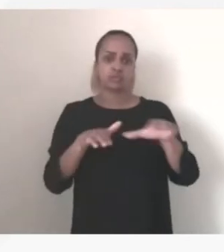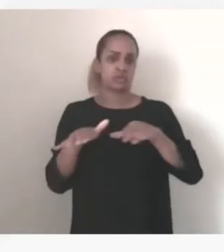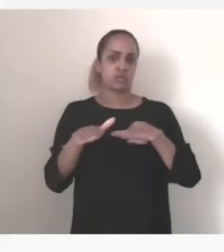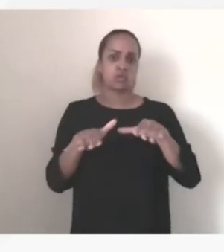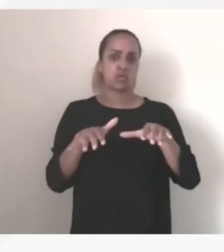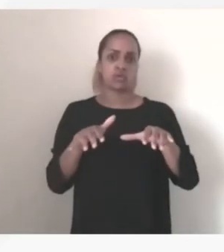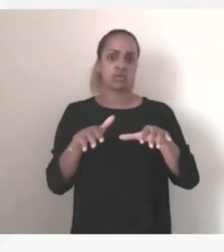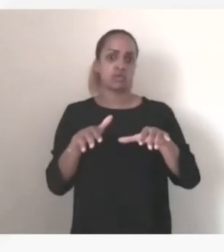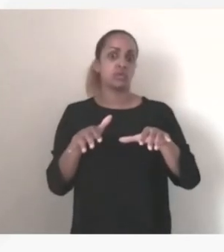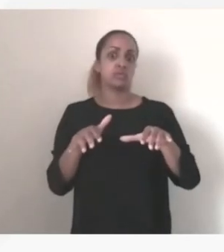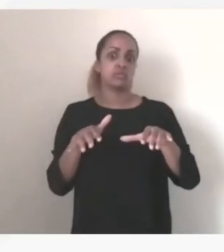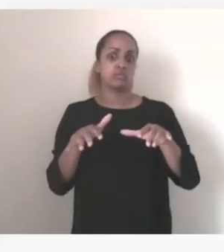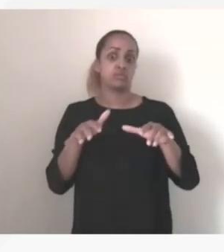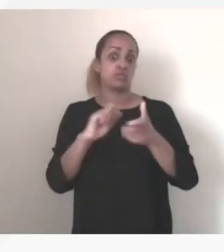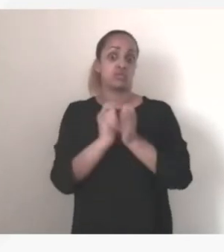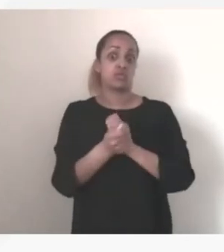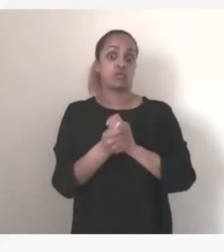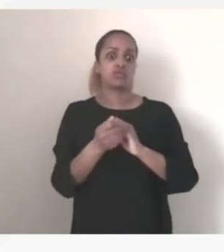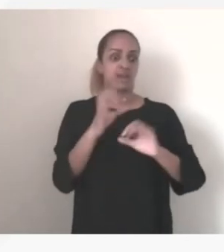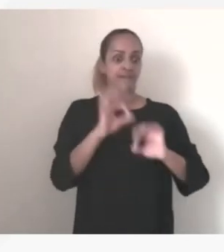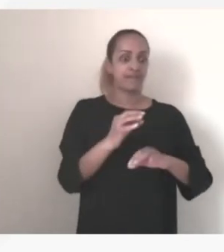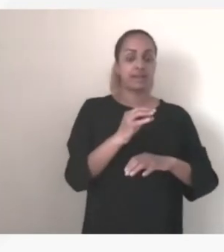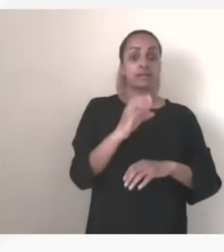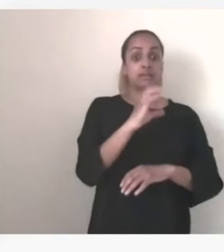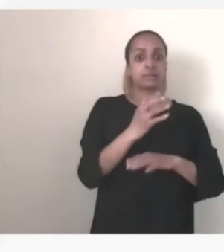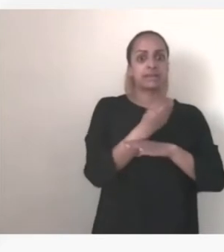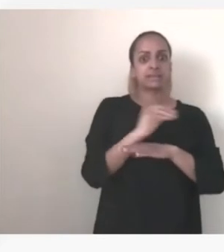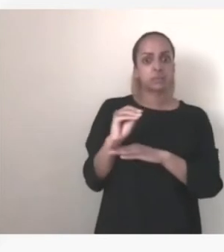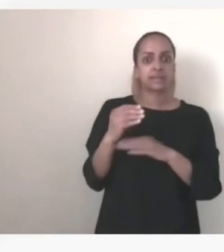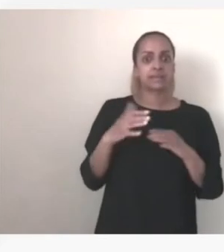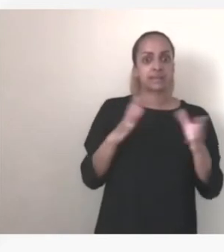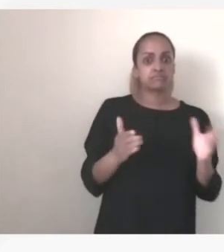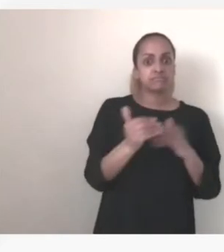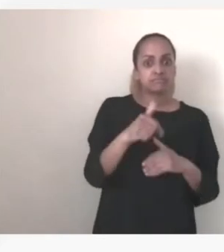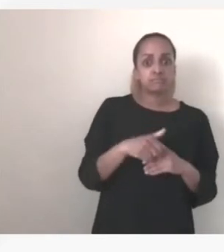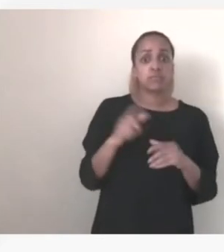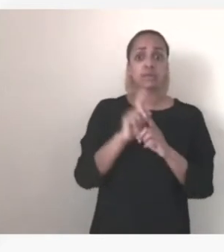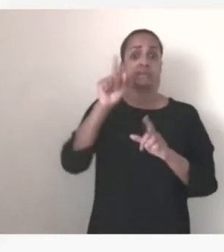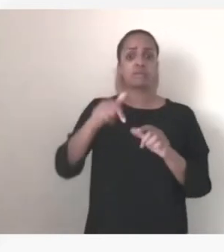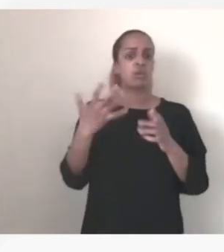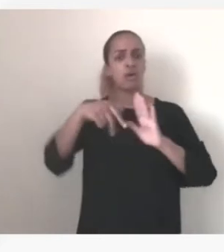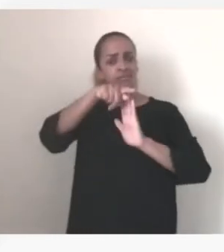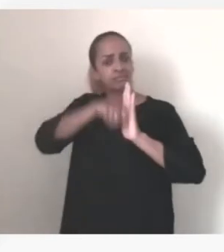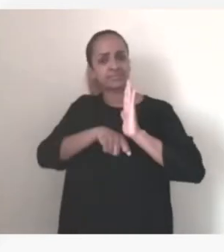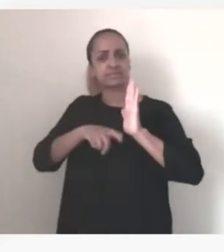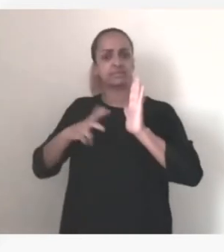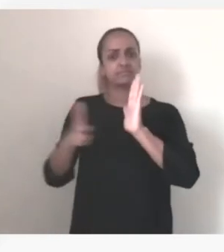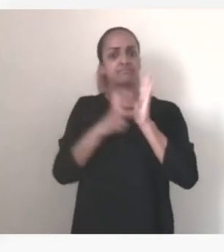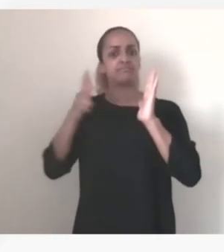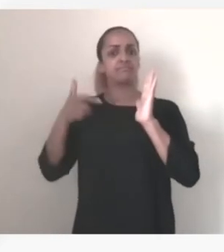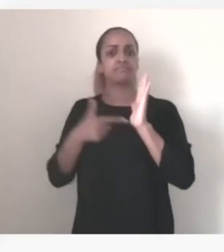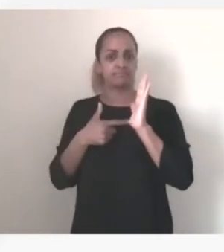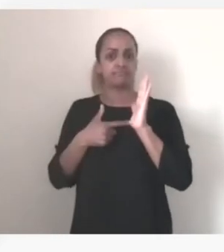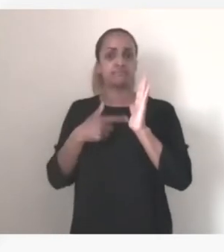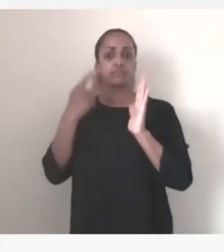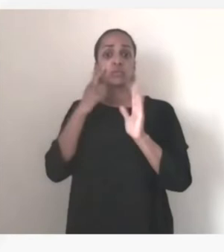cybersécurité, avec également un cadre de certification, on a parlé également, pour les endroits qui hébergent